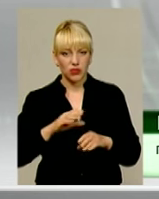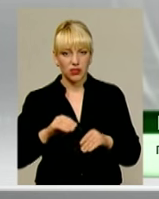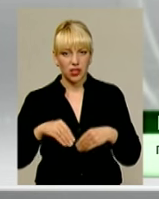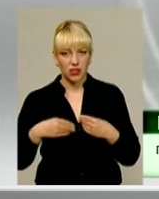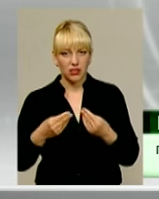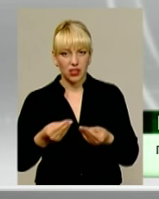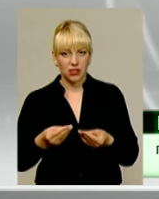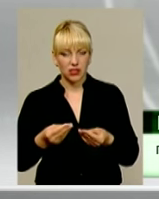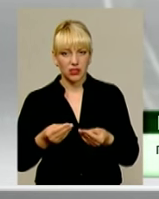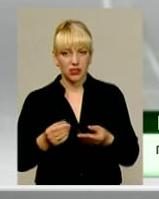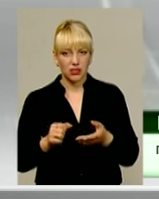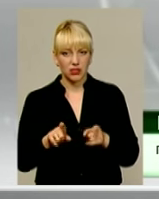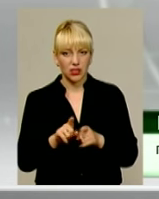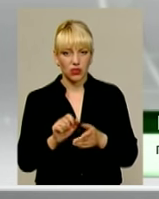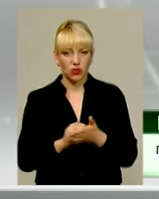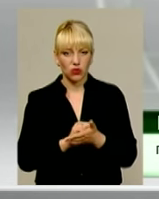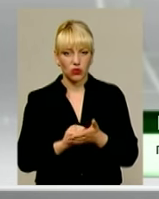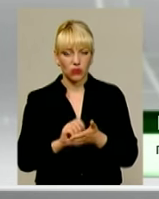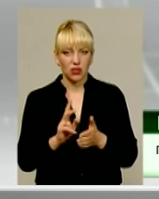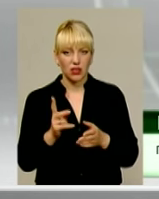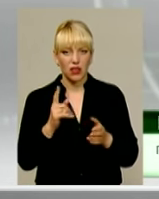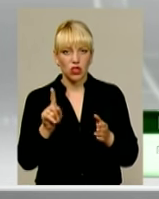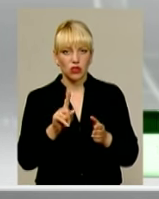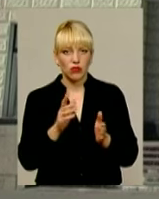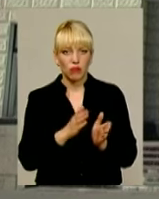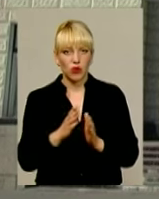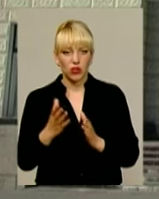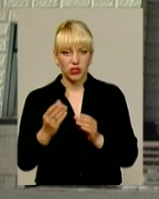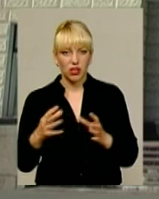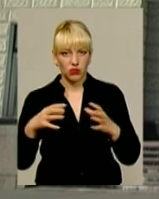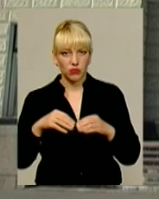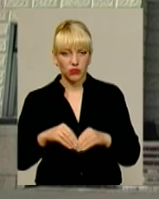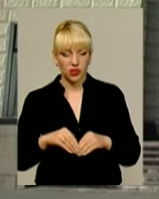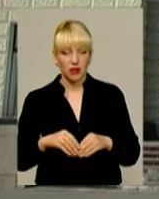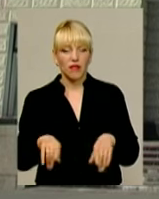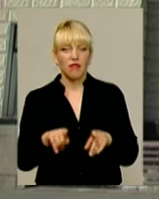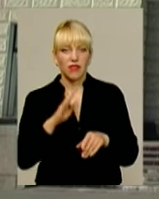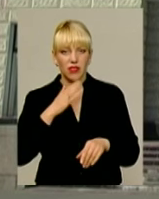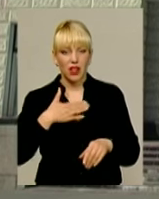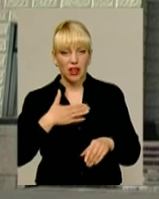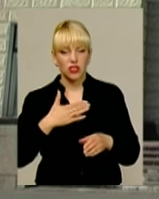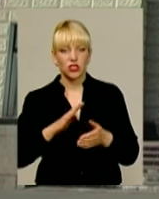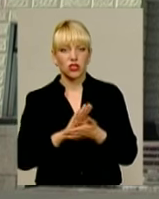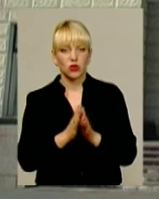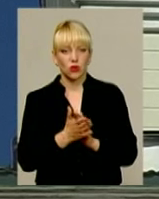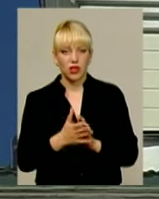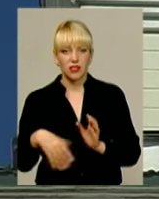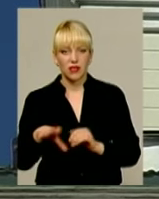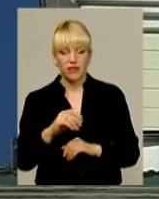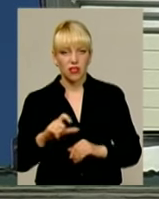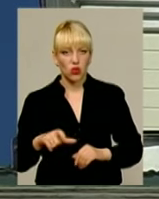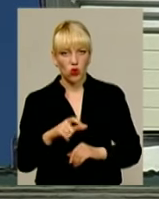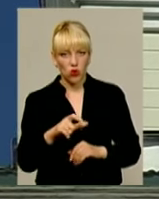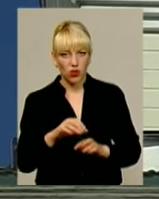серий документ, не вкидувати його в порядок денний, щоб його вкинули. Тож, у нашій ситуації всі дороги ведуть не в Рим, а в